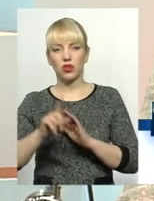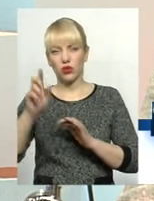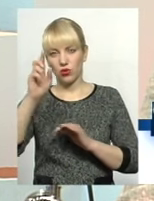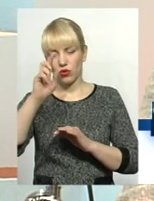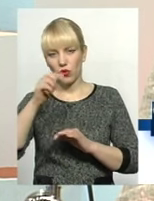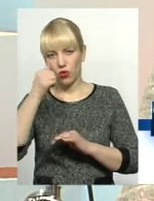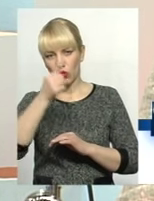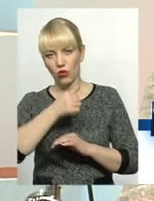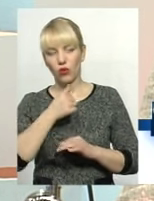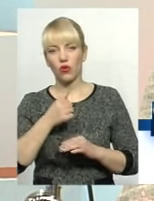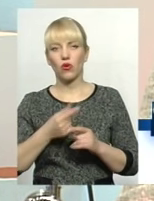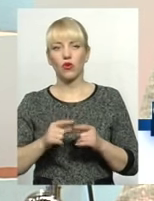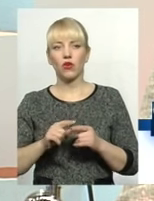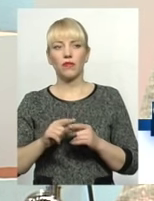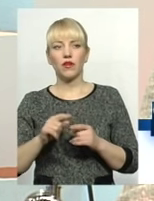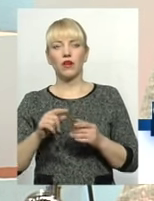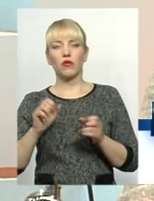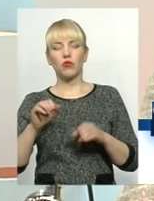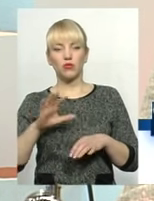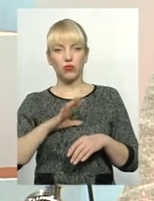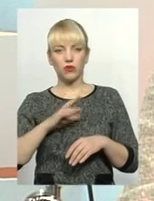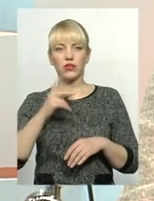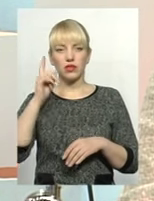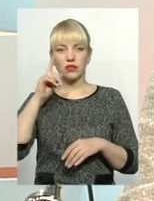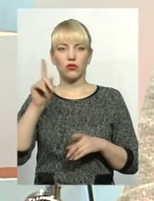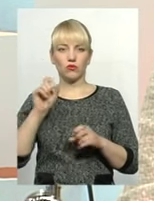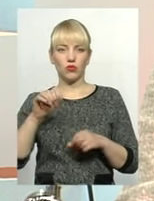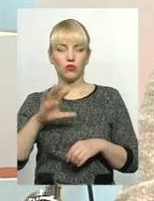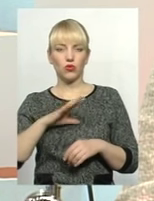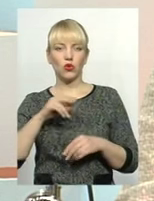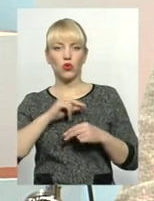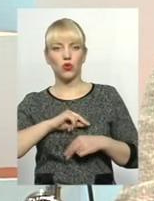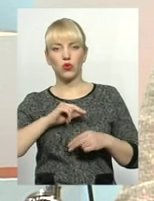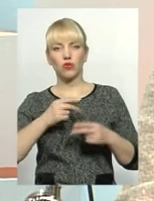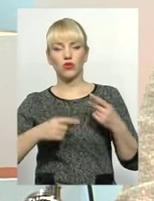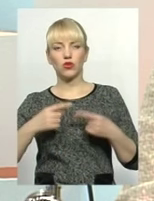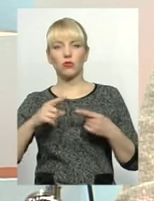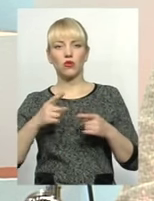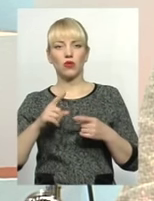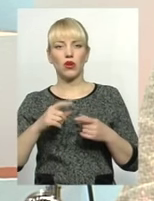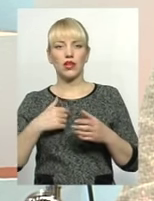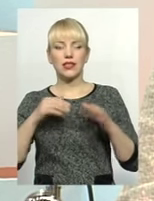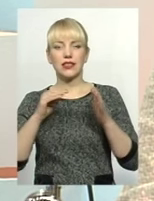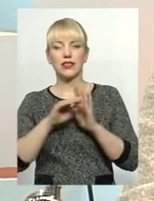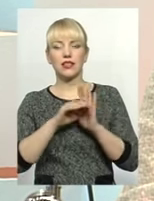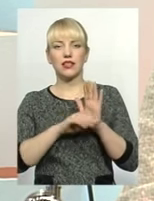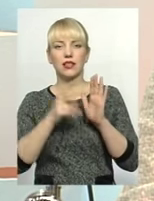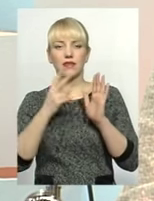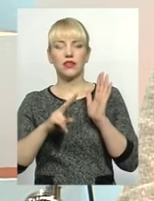прогнозувала виникнення колективних трудових спорів в галузі освіти, оскільки стаття 27 у нас дещо змінила